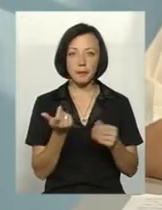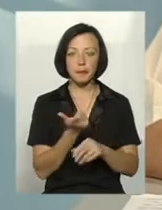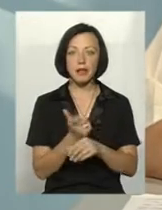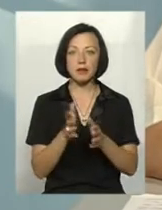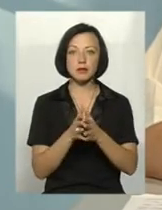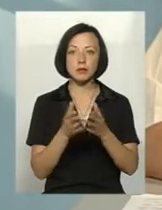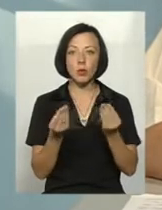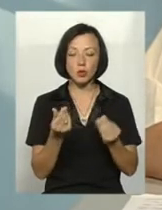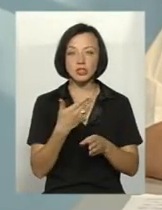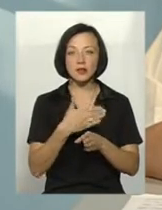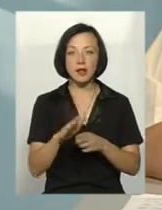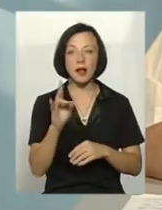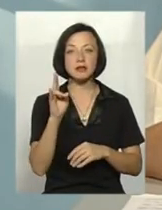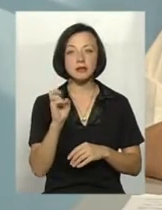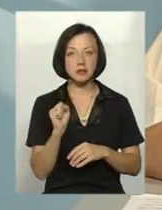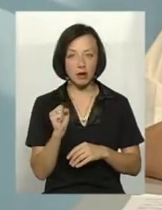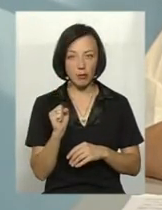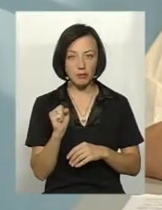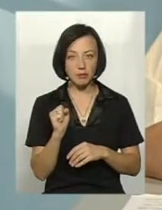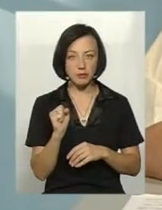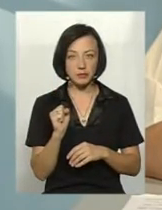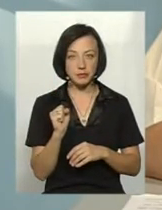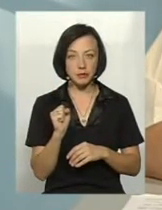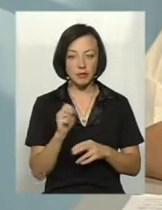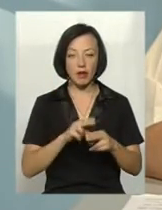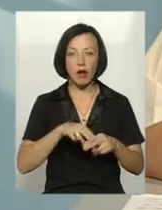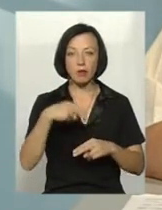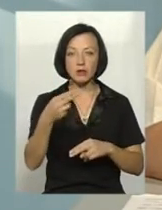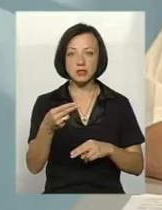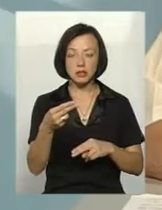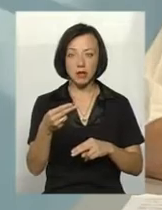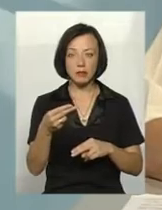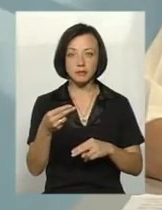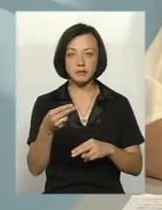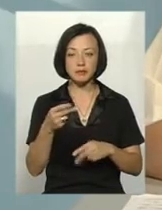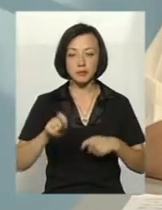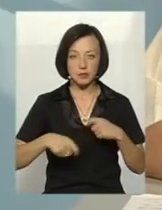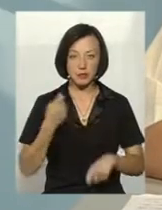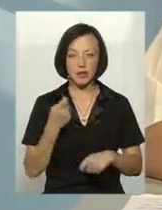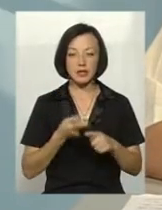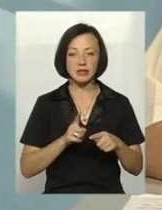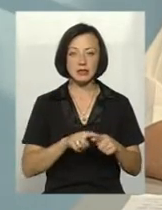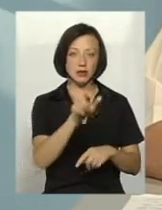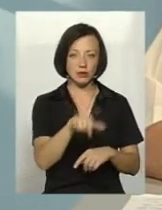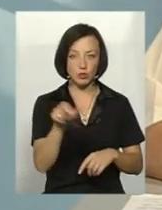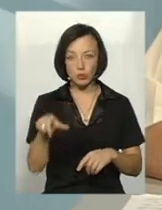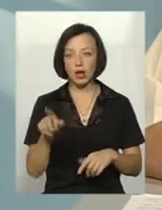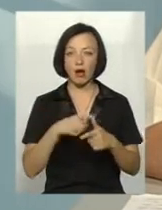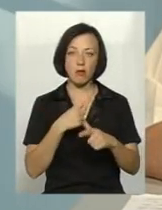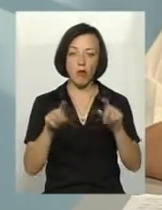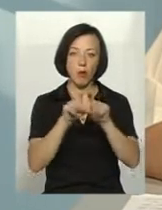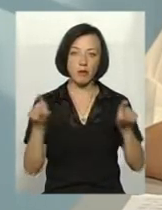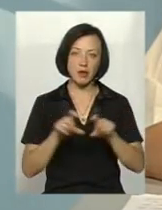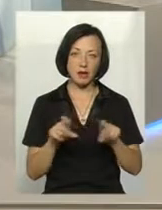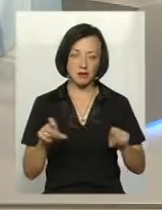кошти виділялися на покриття, втрат, які понесли ці об'єкти соціальної структури.